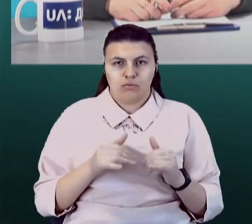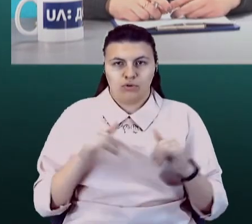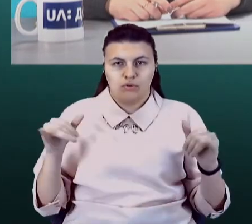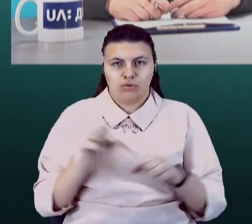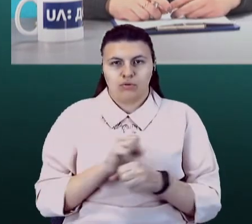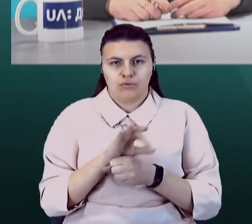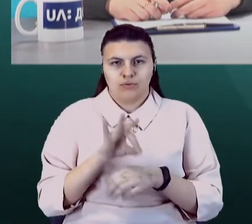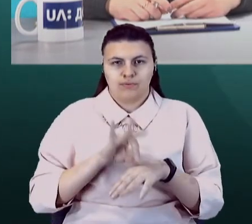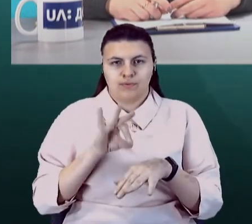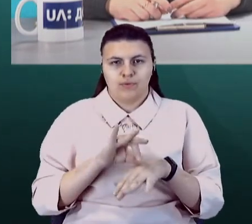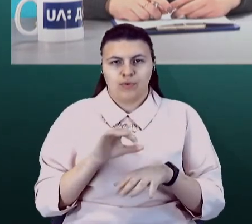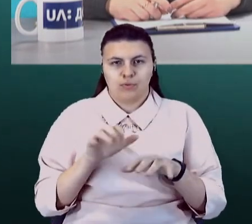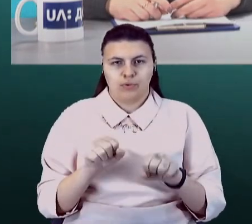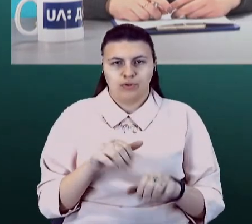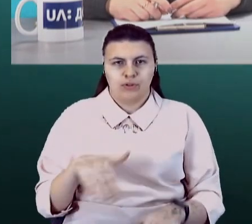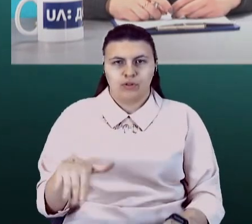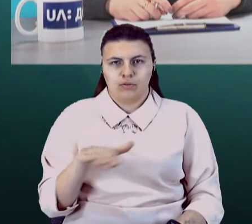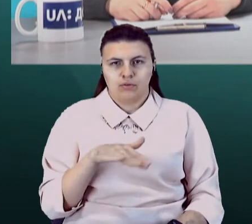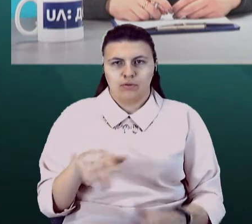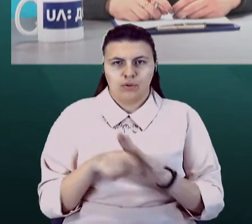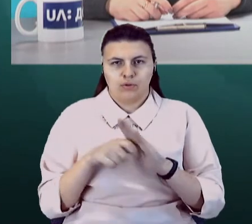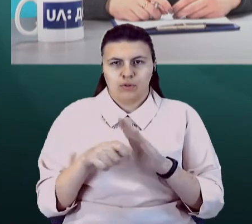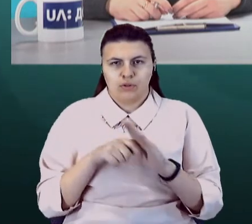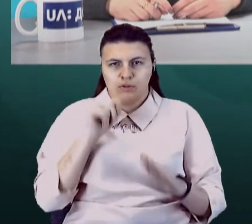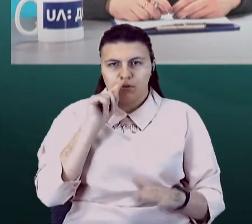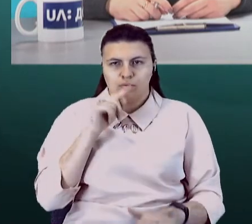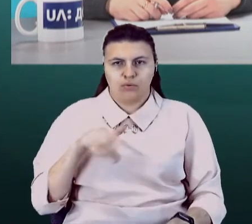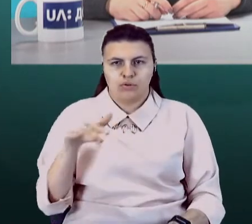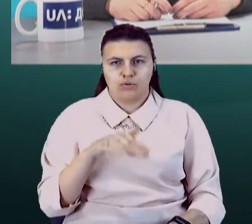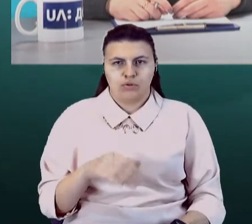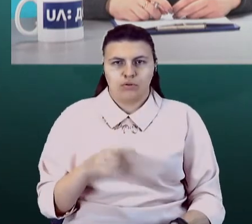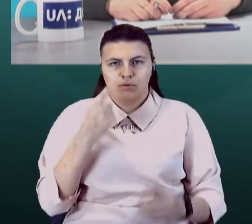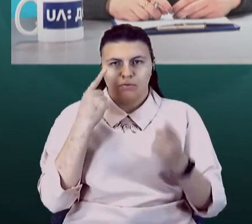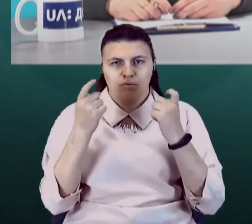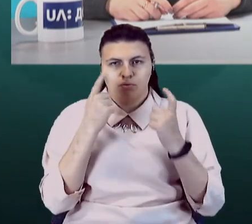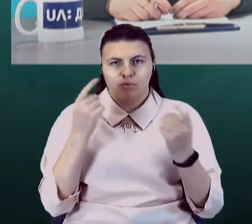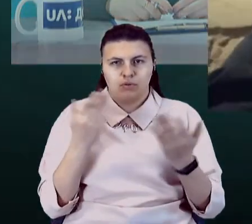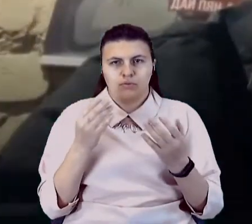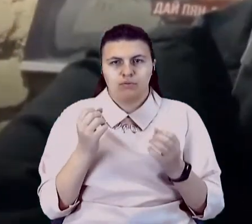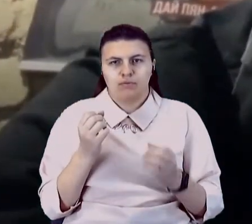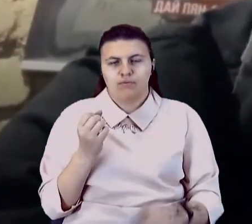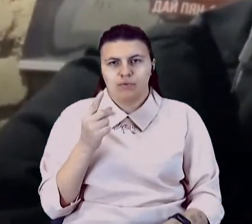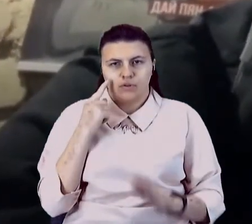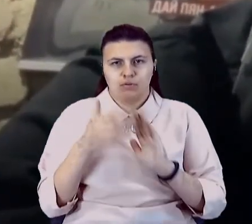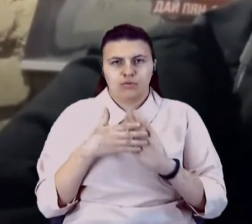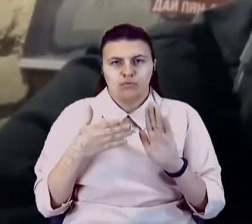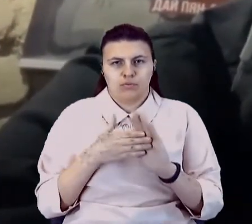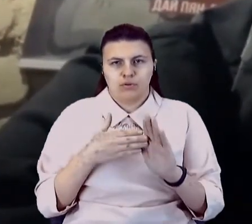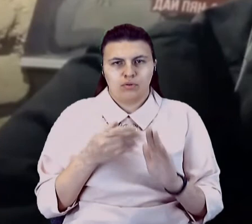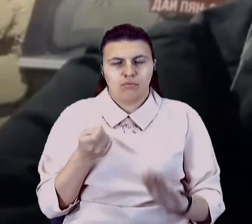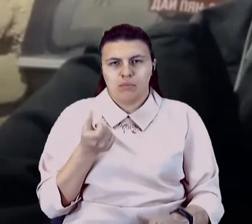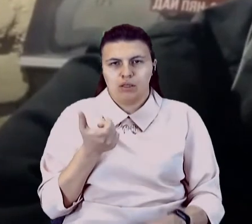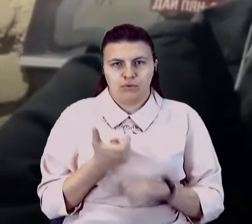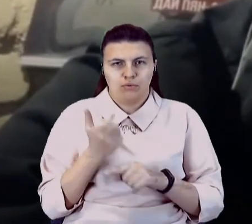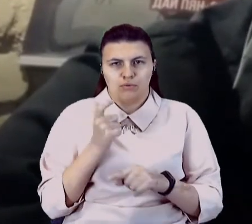на окупованих територіях Донеччини та Луганщини? Інформації, як ви розумієте, достатньо мало. Тобто я б не